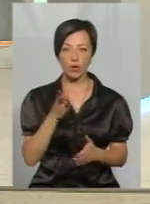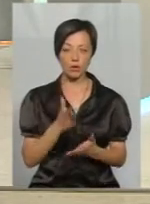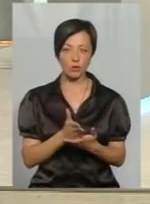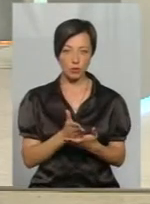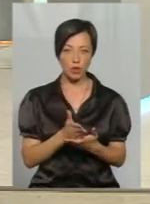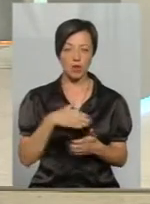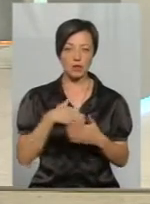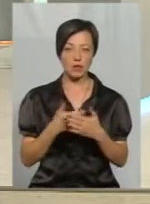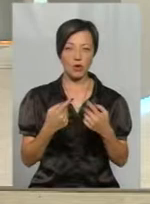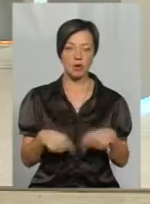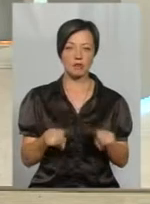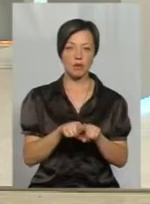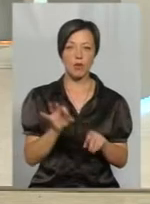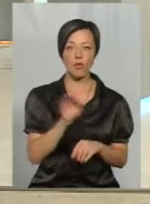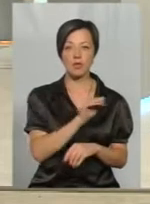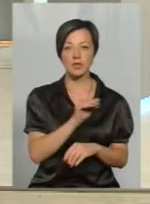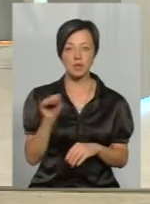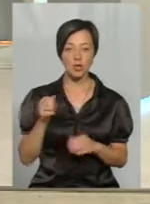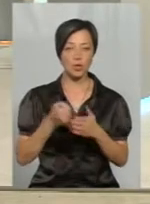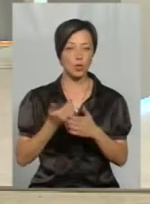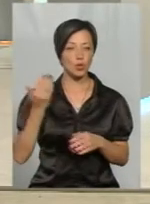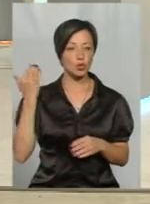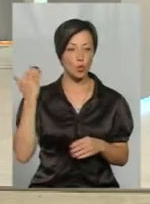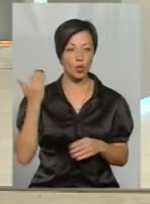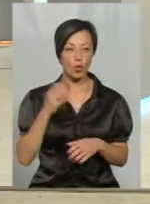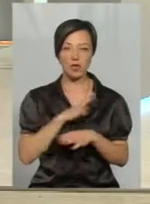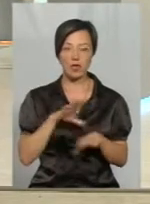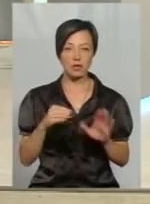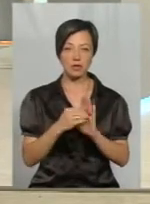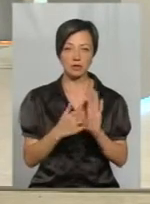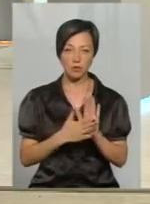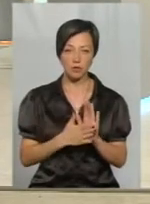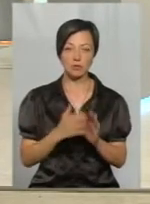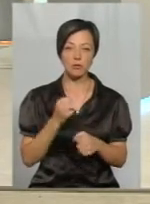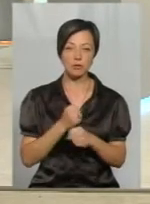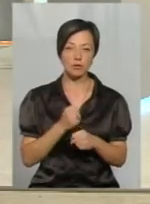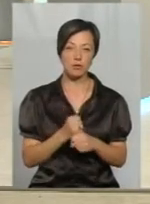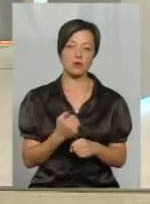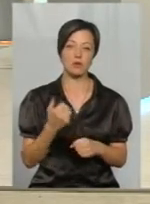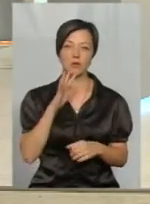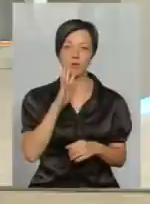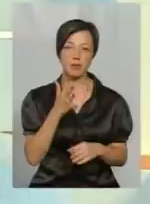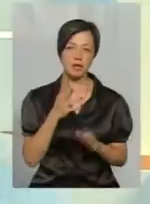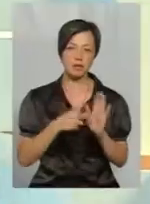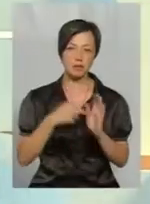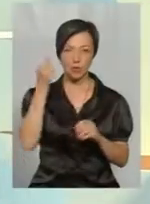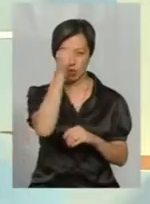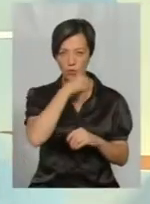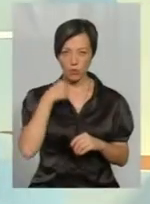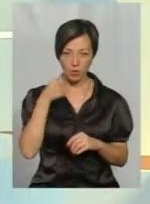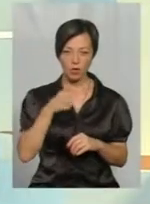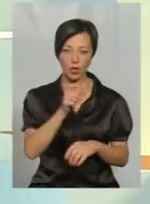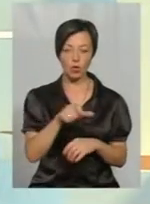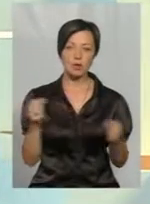громадська організація офіційно. До того не зареєстрована, вона вже п'ять чи сім років люди